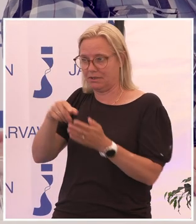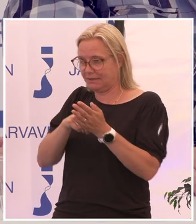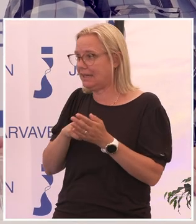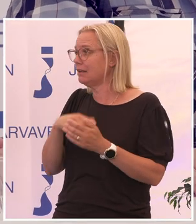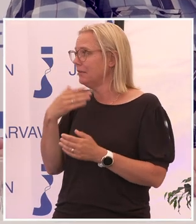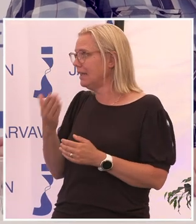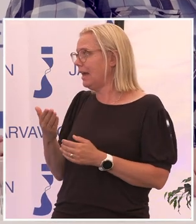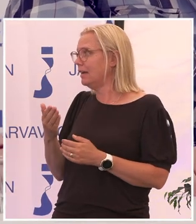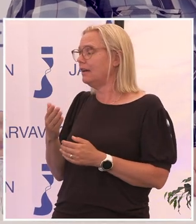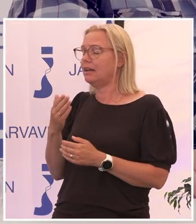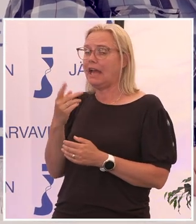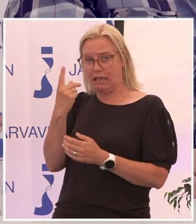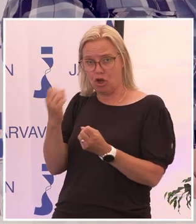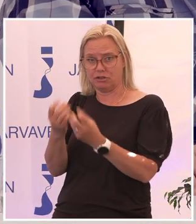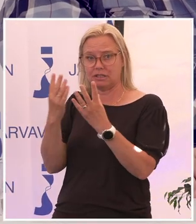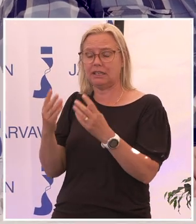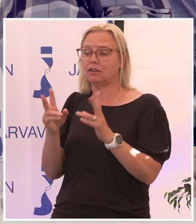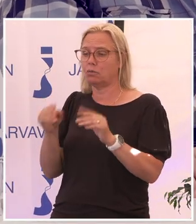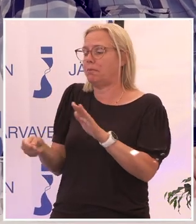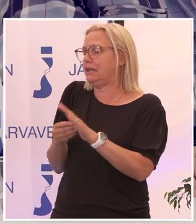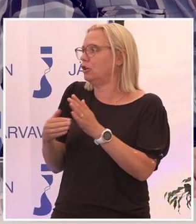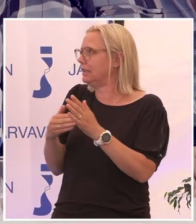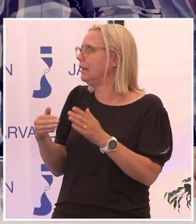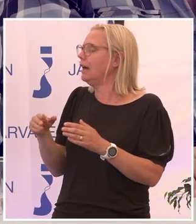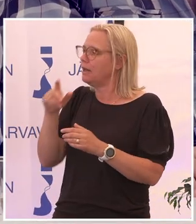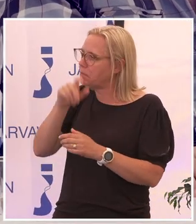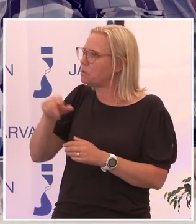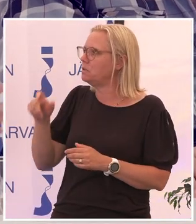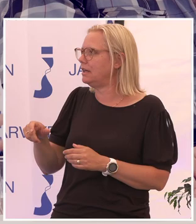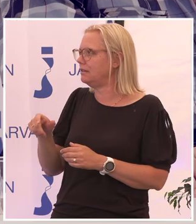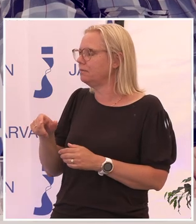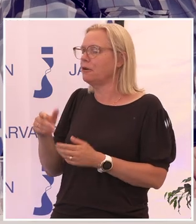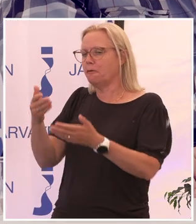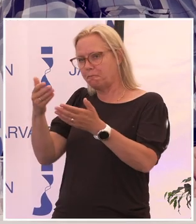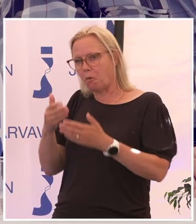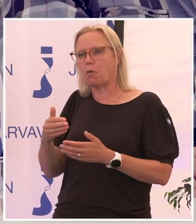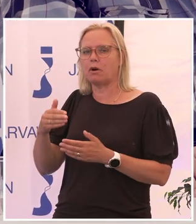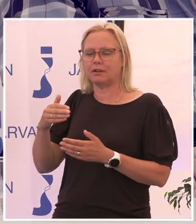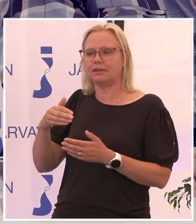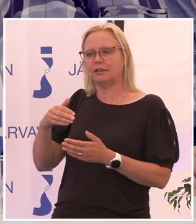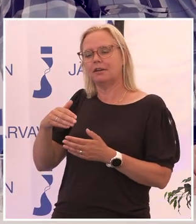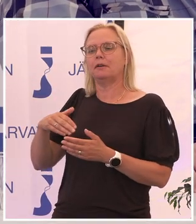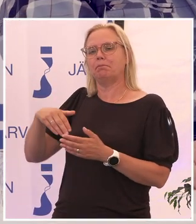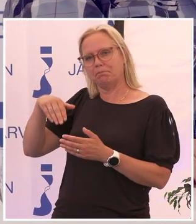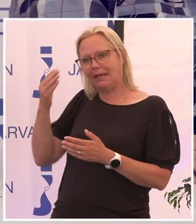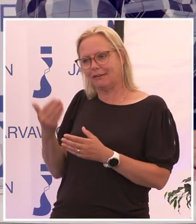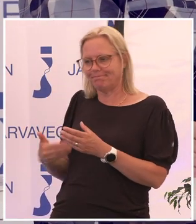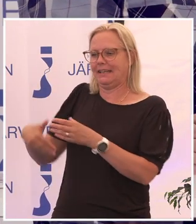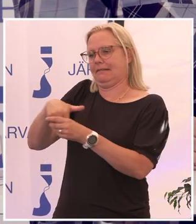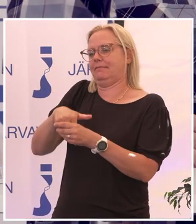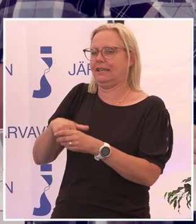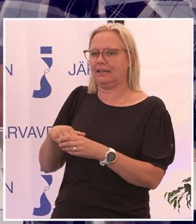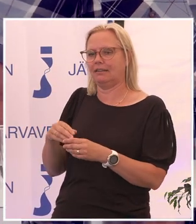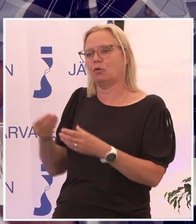men är en lösning som har bidragit till att personer får mer... Det leder till mer innanförskap helt enkelt